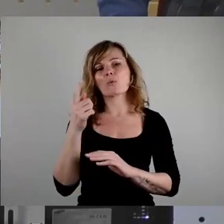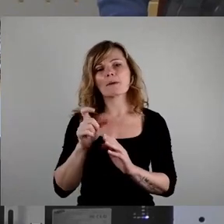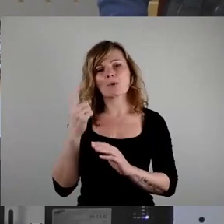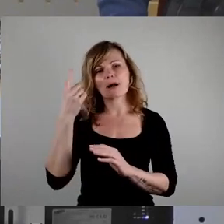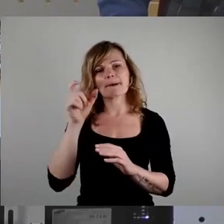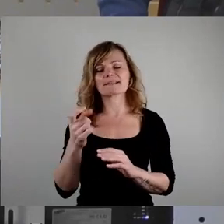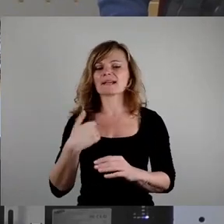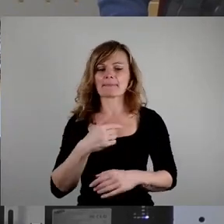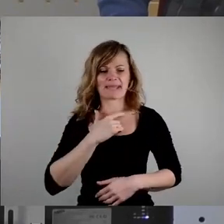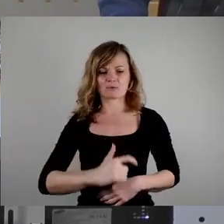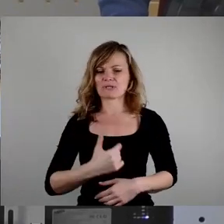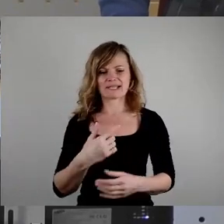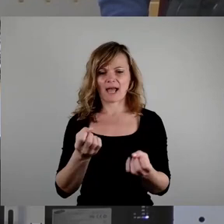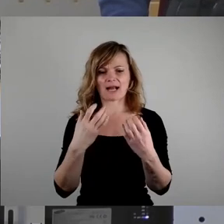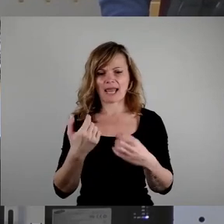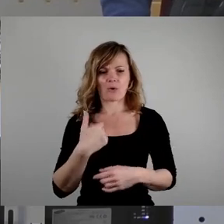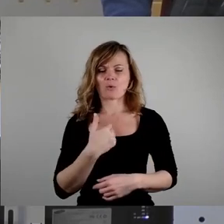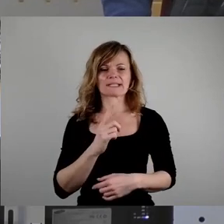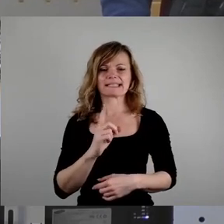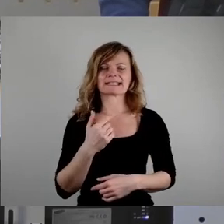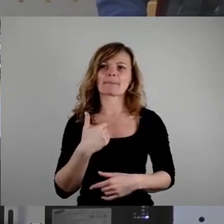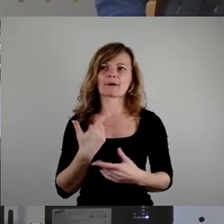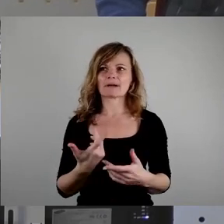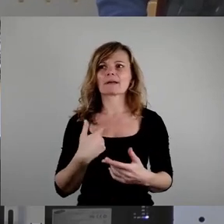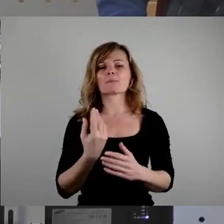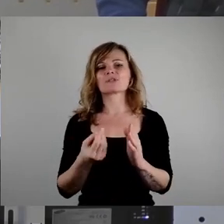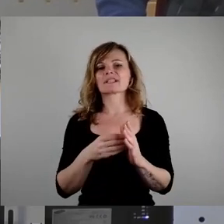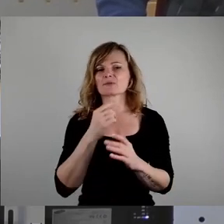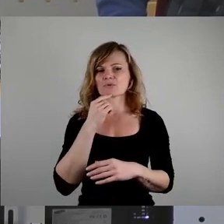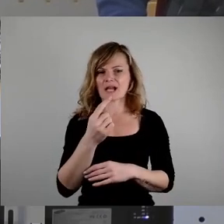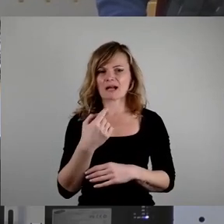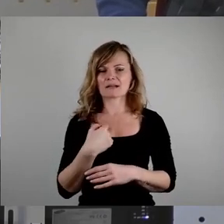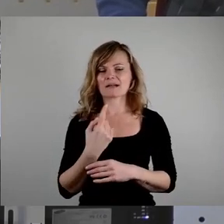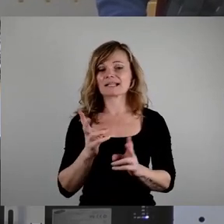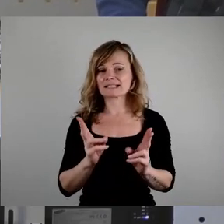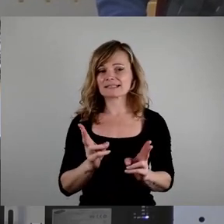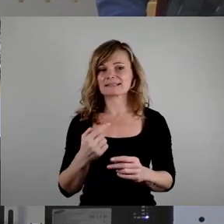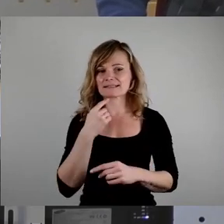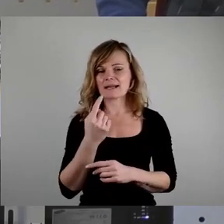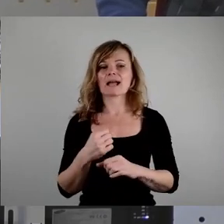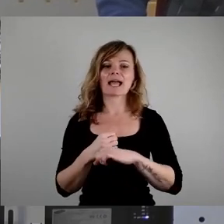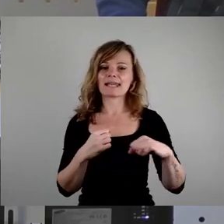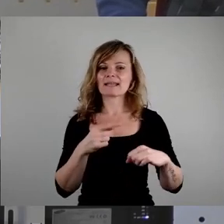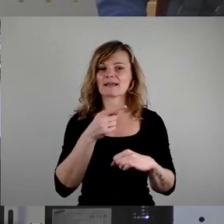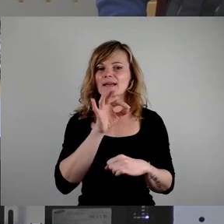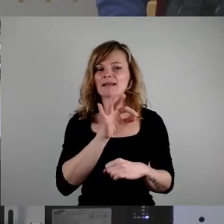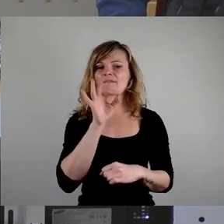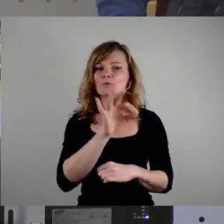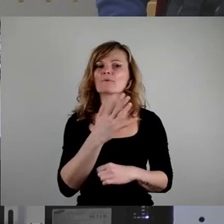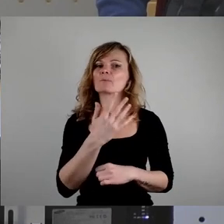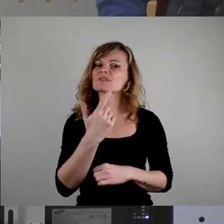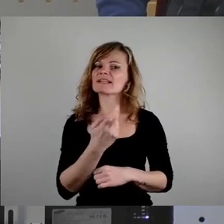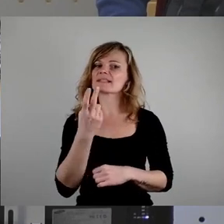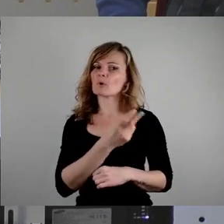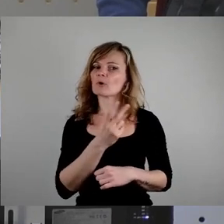Erklärung, aber ich muss was dazu sagen. Sie haben es ja korrekt gesagt, die Linke ist für die 25 Euro eingetreten.